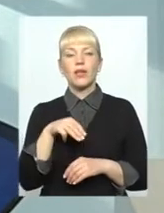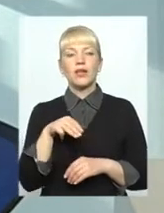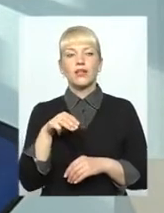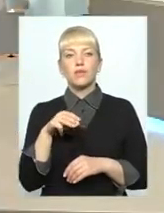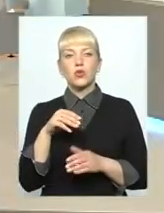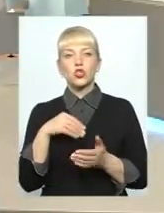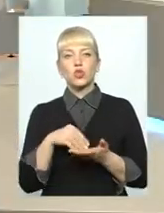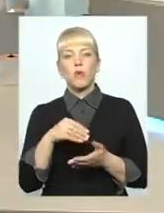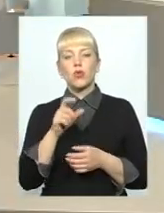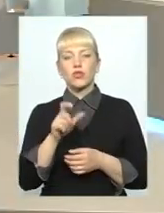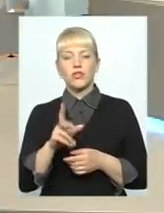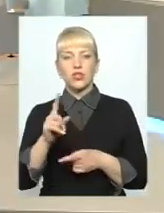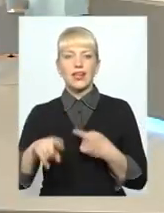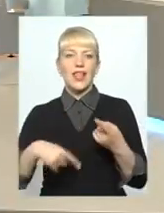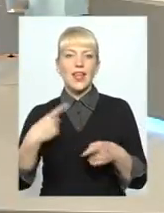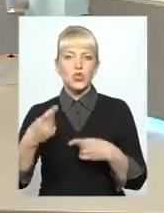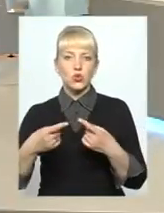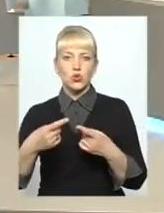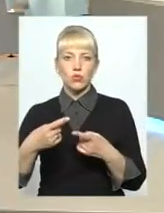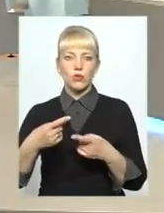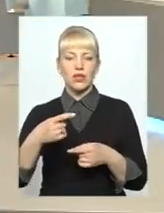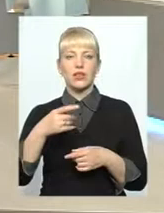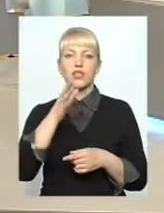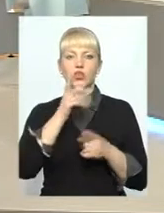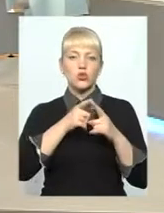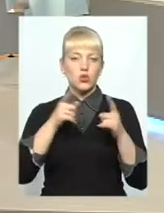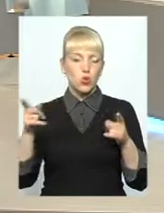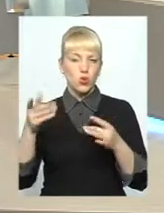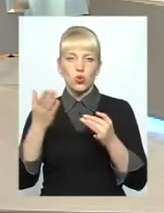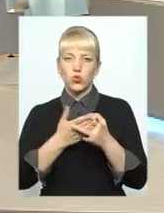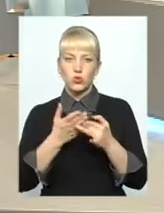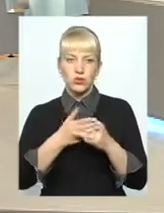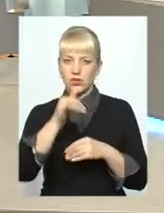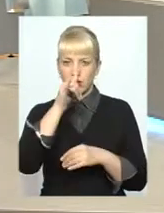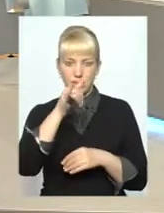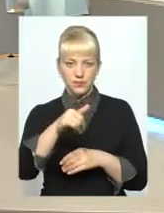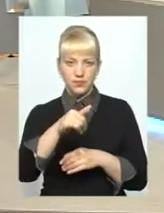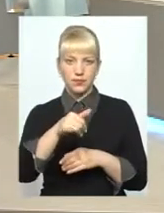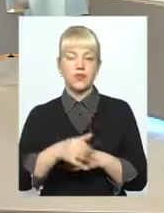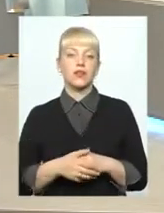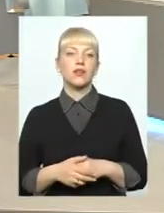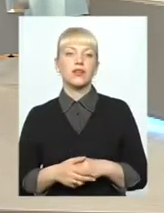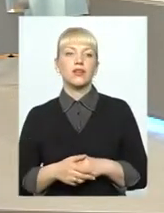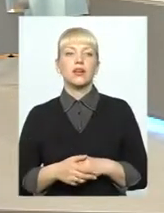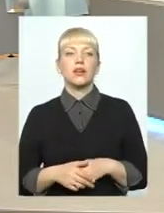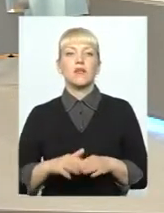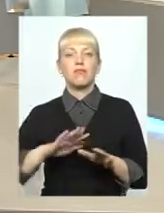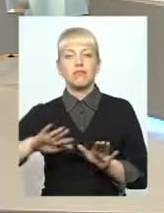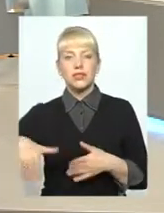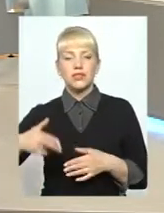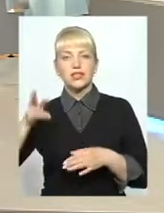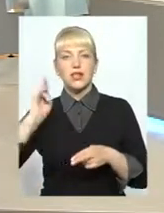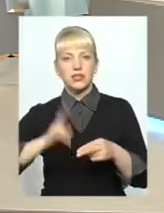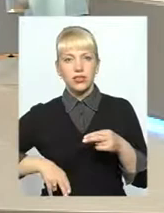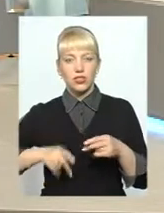споживачу на наступний срок субсидії не буде призначатися. Тобто, після закінчення